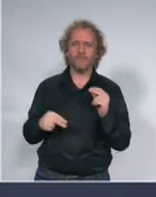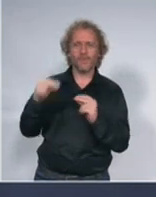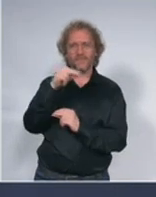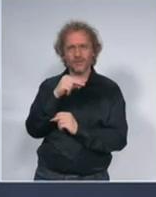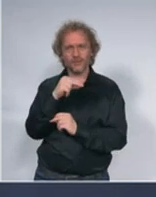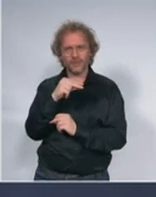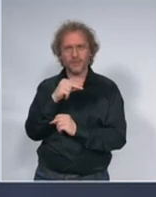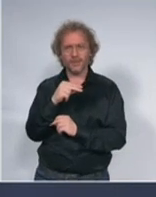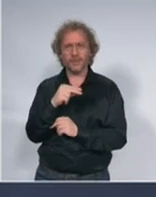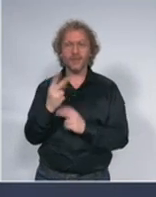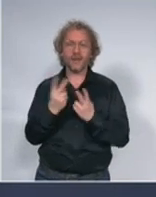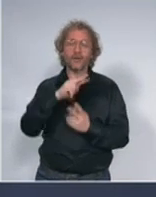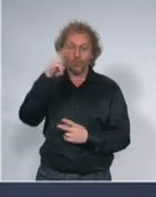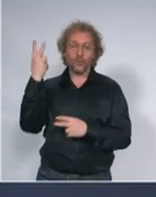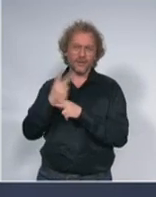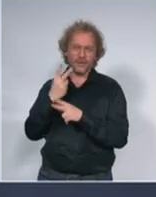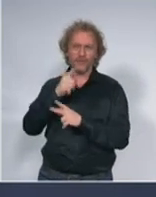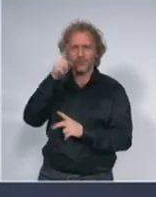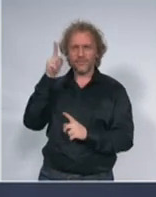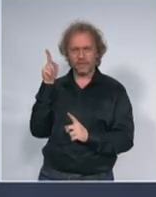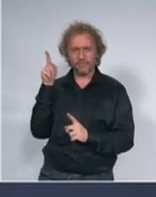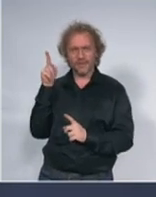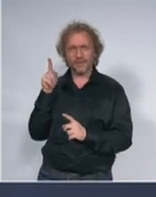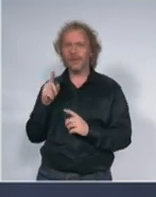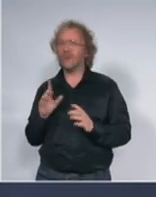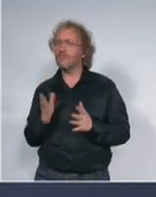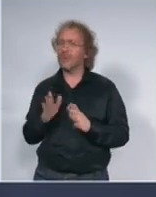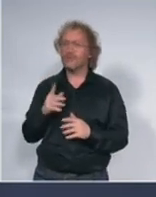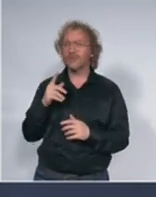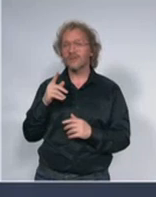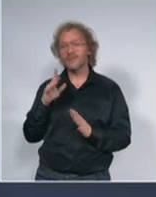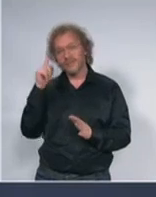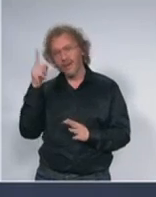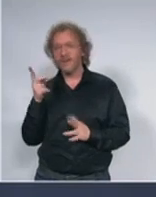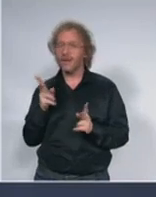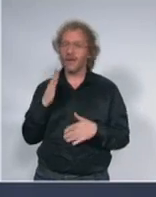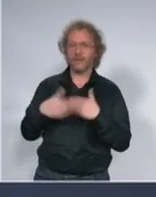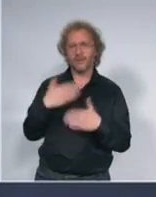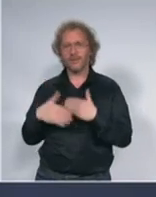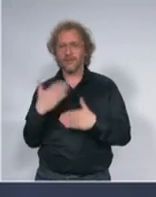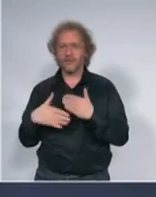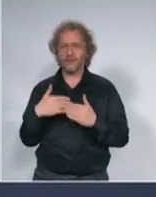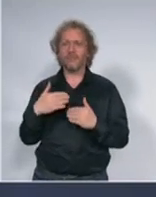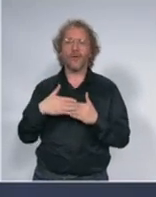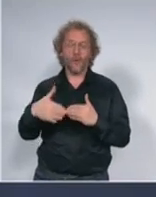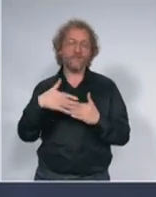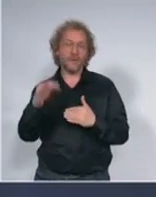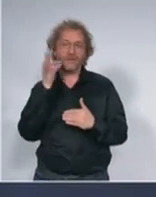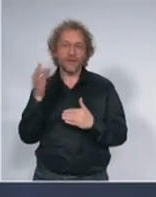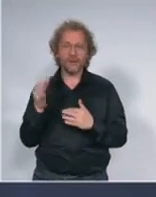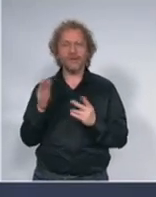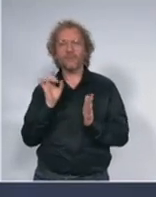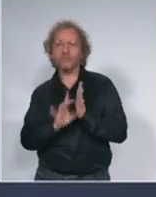postoje li možda neka pretpostavka znam da je to teško kako bi eventualno ta dinamika mogla da ide u narednim danima i šta